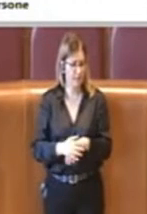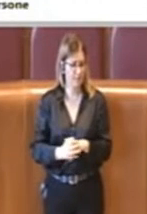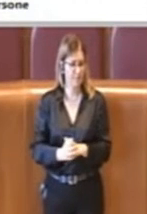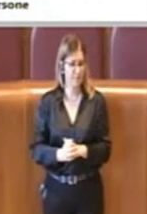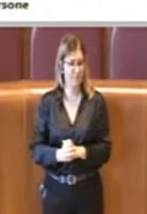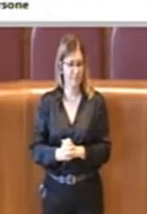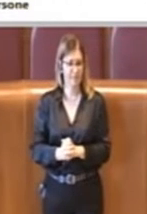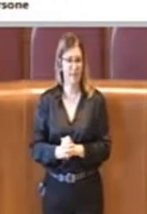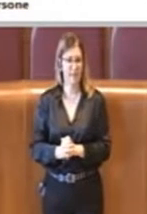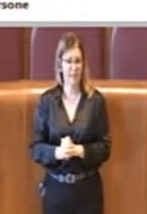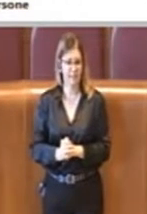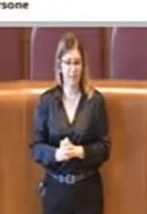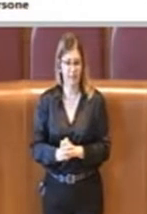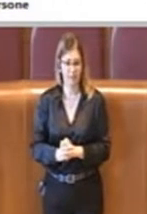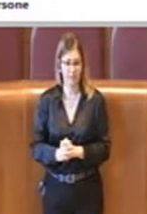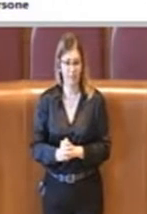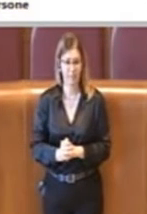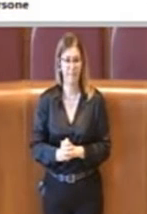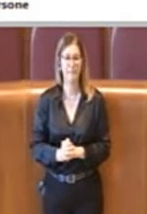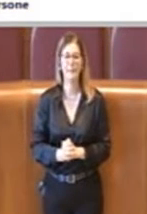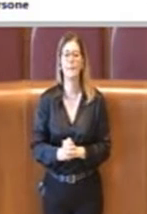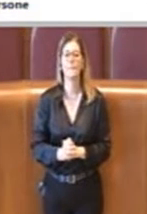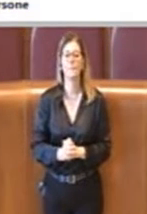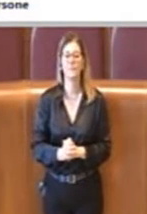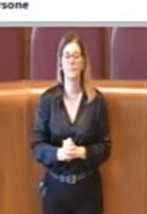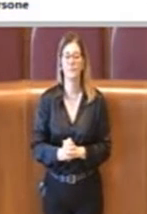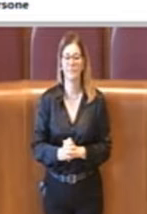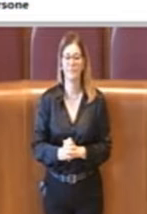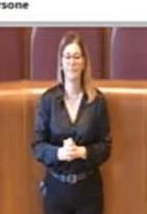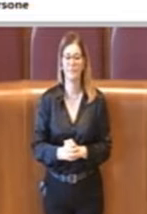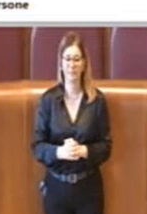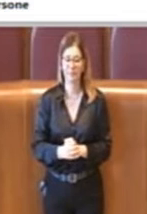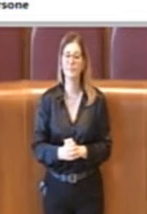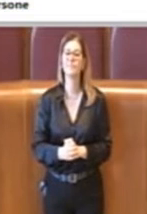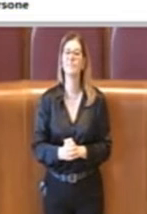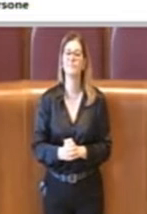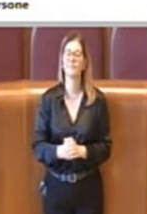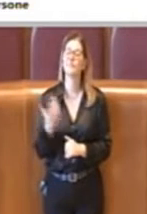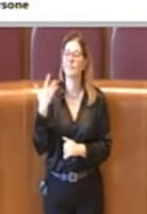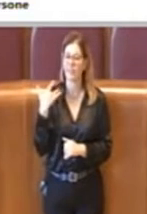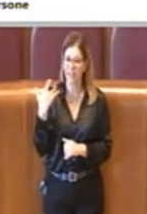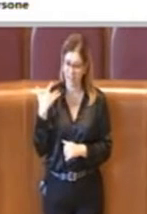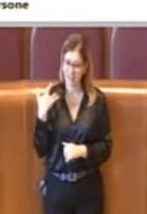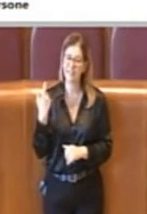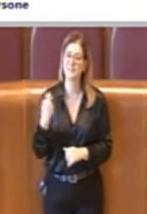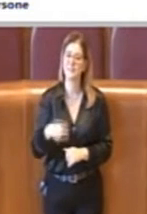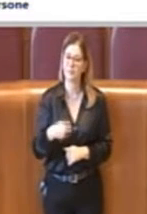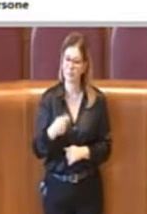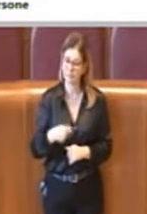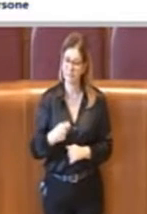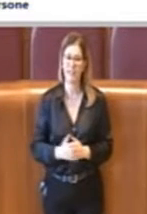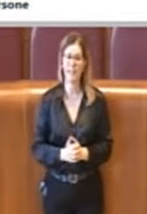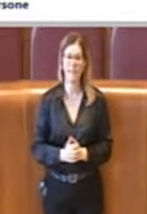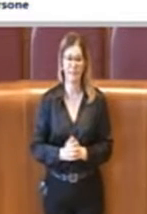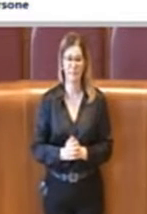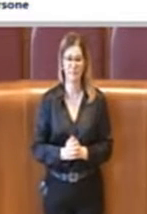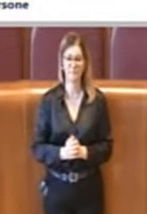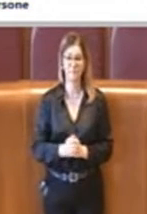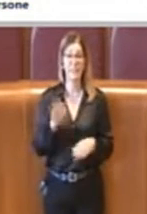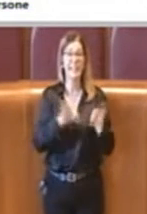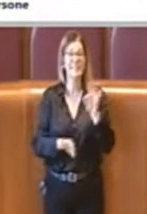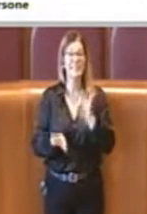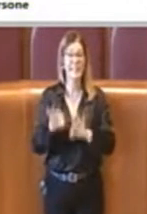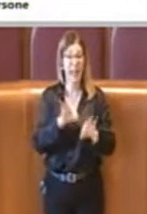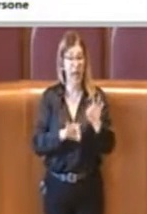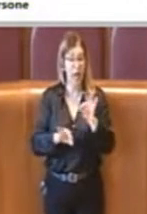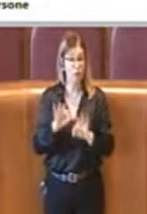Ok, grazie presidente. I teatri dell